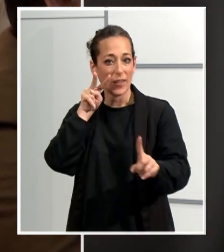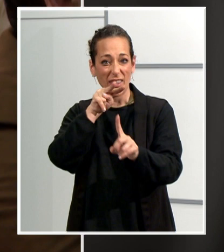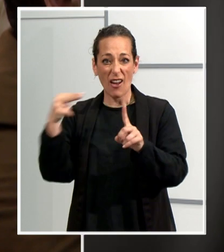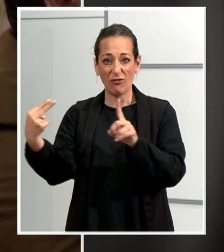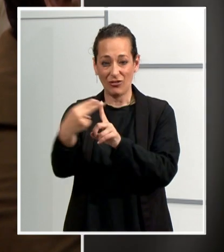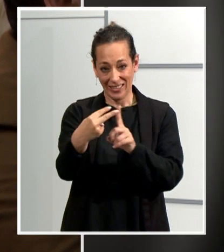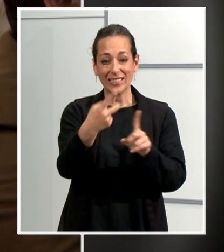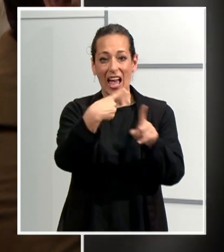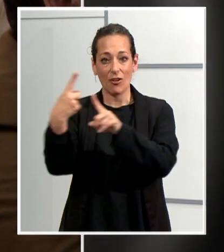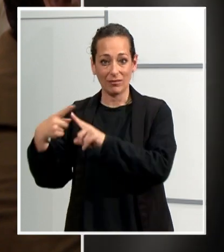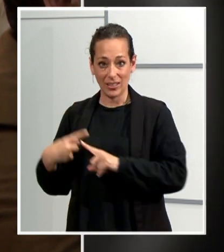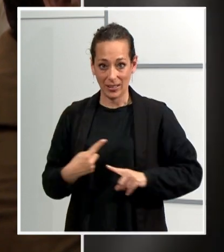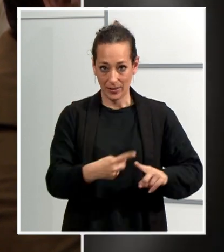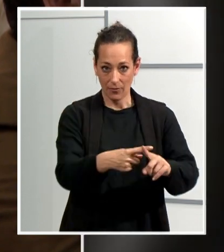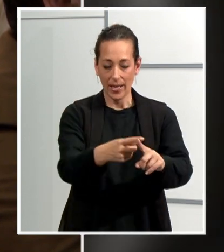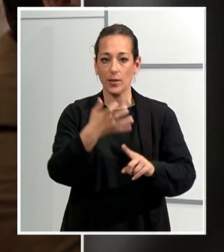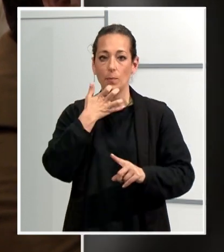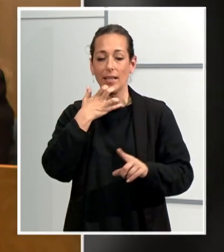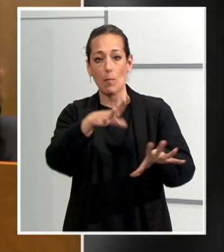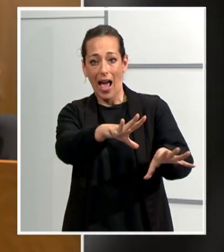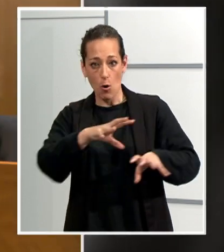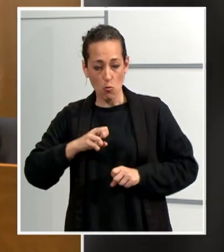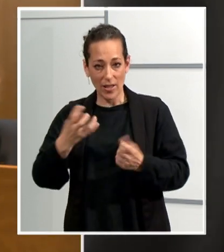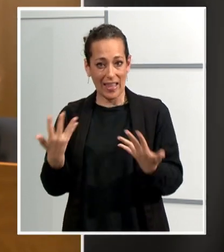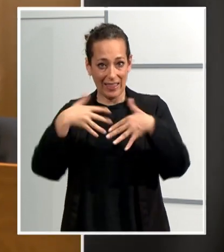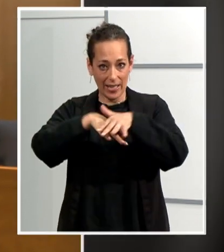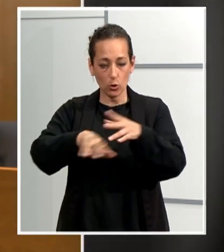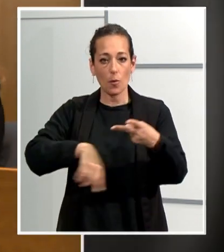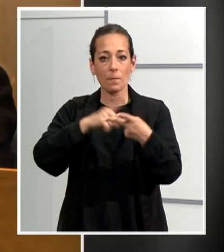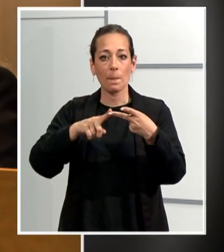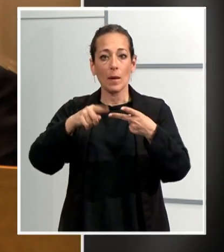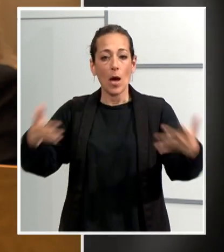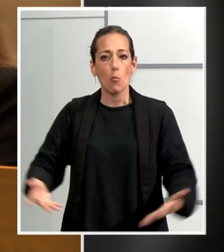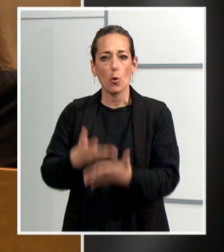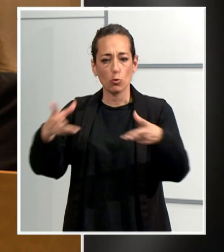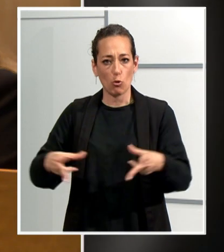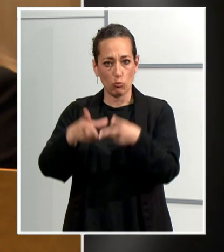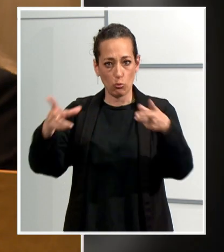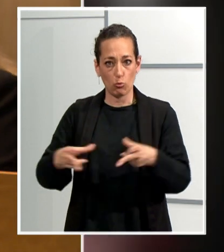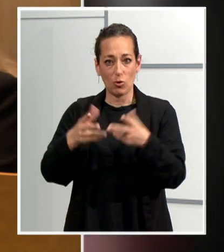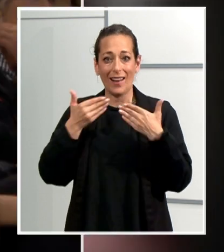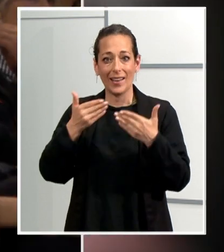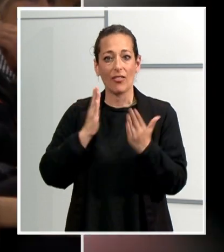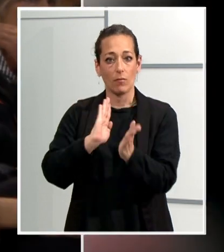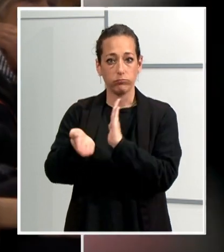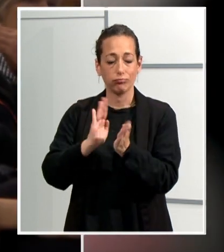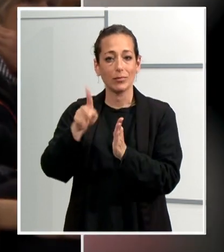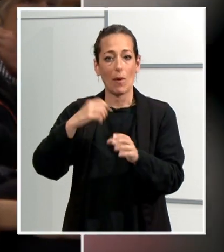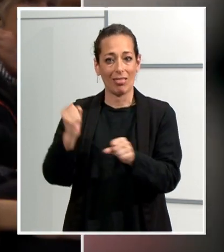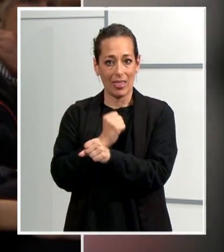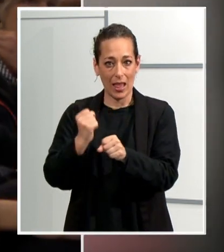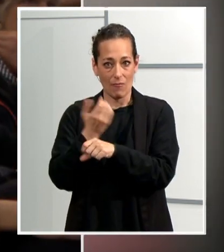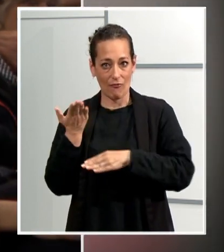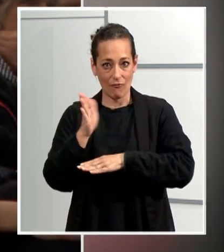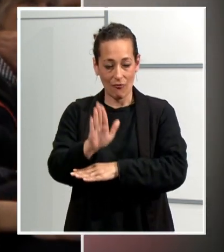la contractació en origen i les polítiques d'acollida i integració. De l'altra, garantint la promoció social amb formació i feina. Tot plegat, posant l